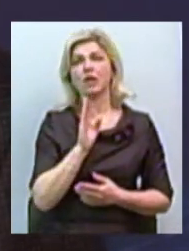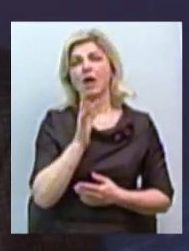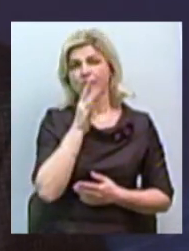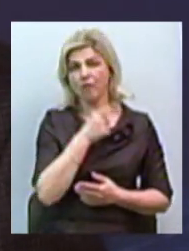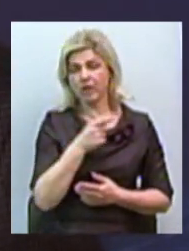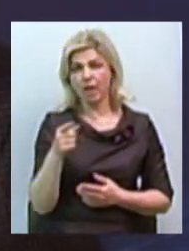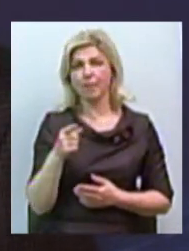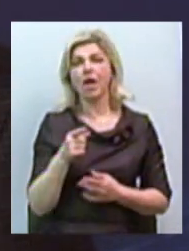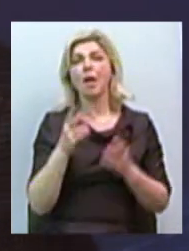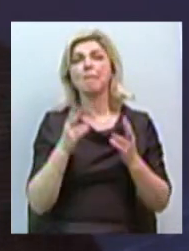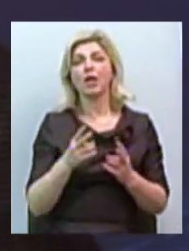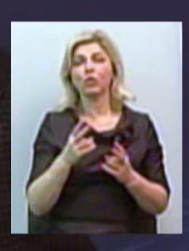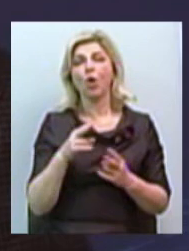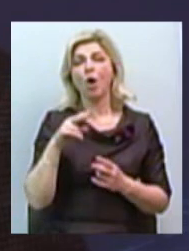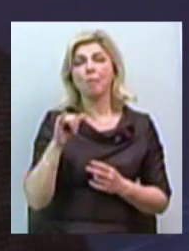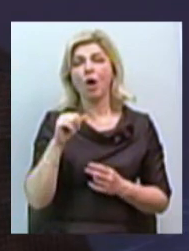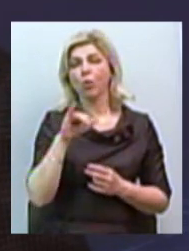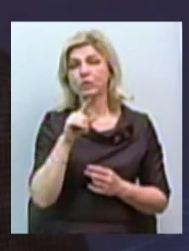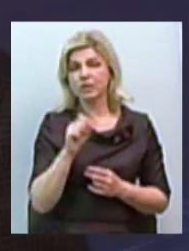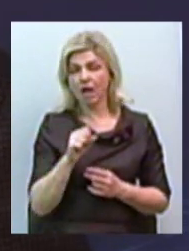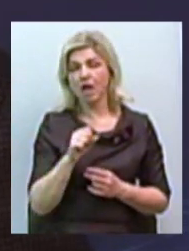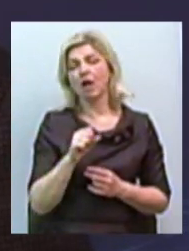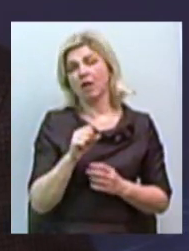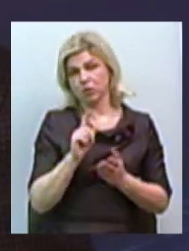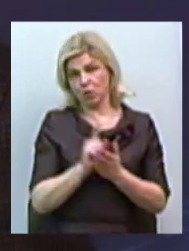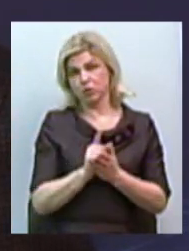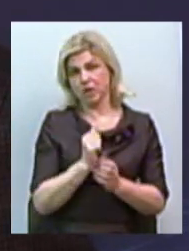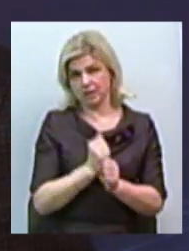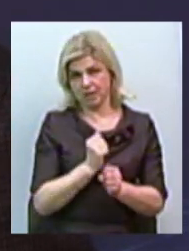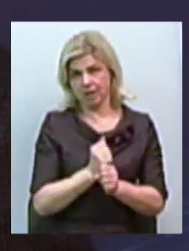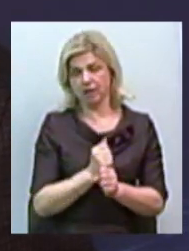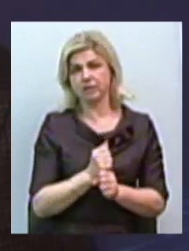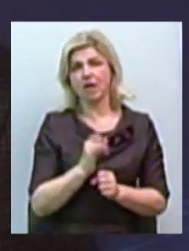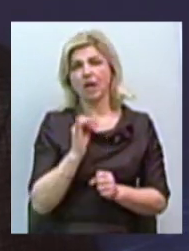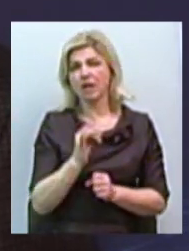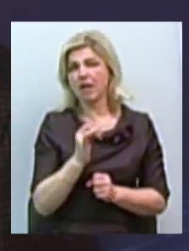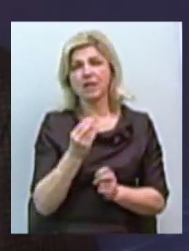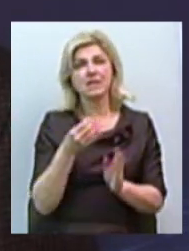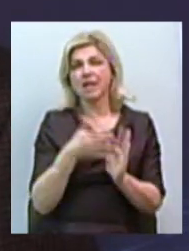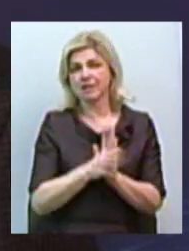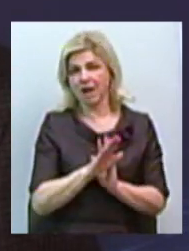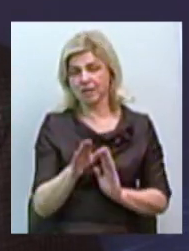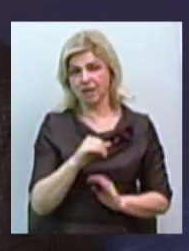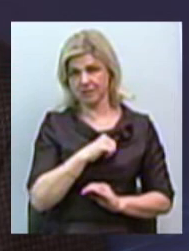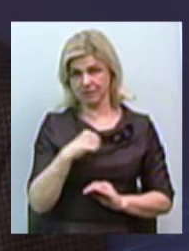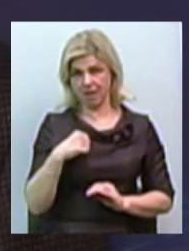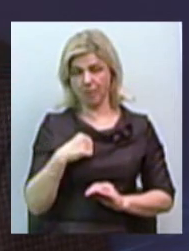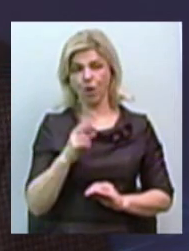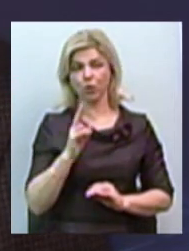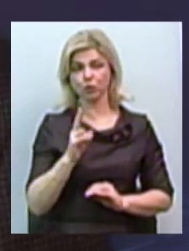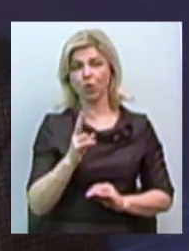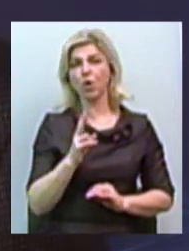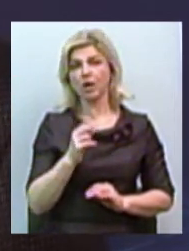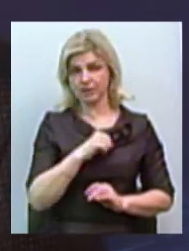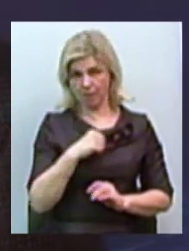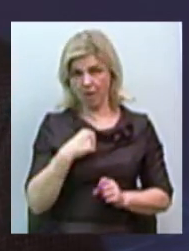менопаузи, вона має обслідувати. Метод дуже простой, доступний, економічний, незатратний, і жінка, яка системно це робить,